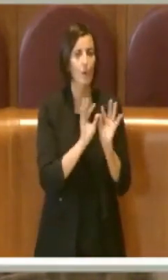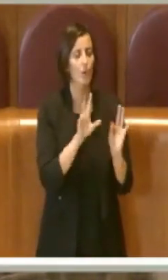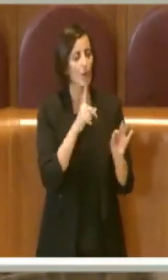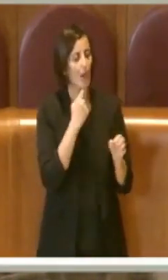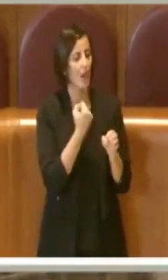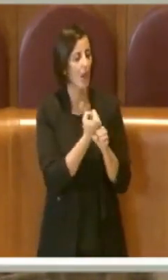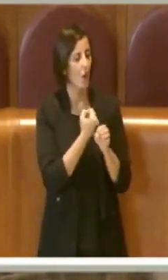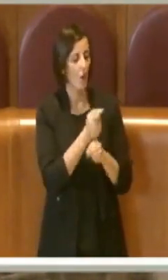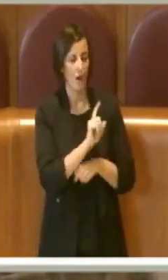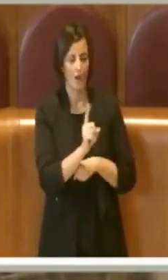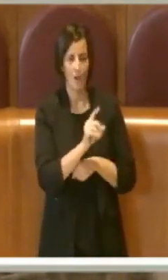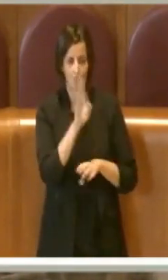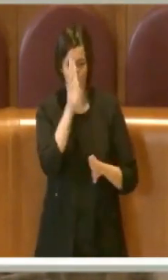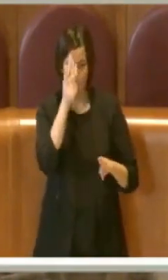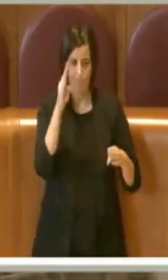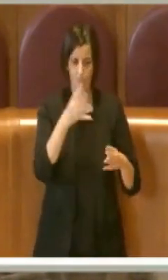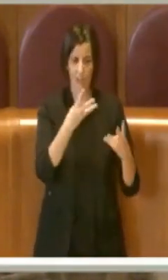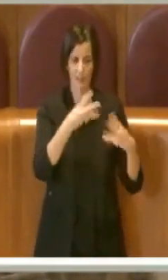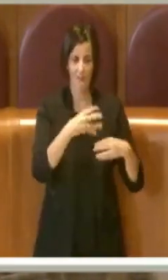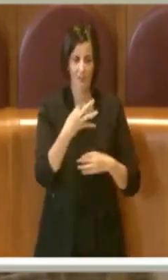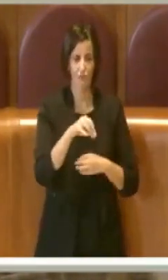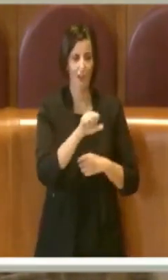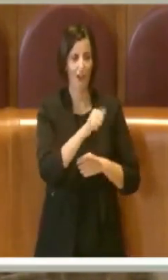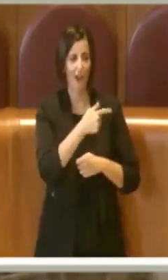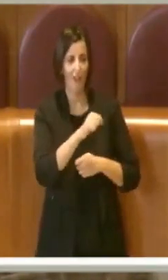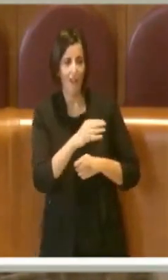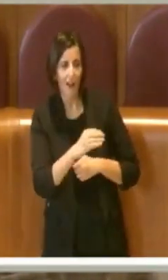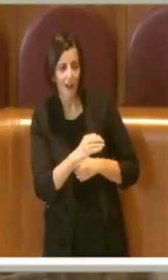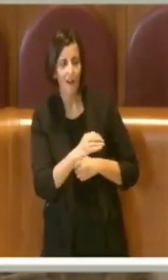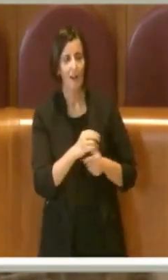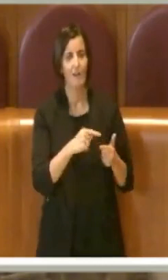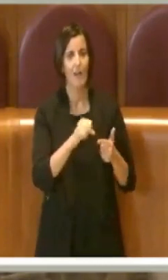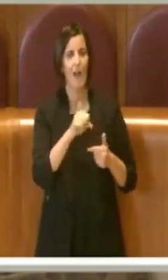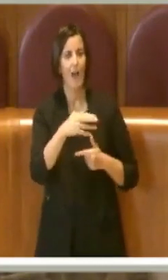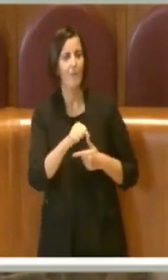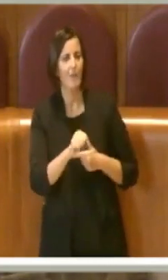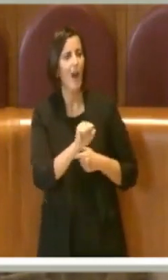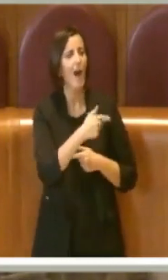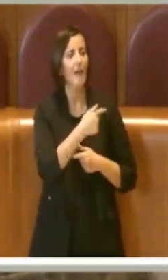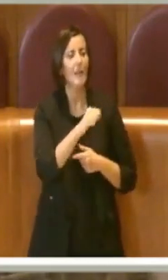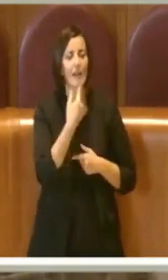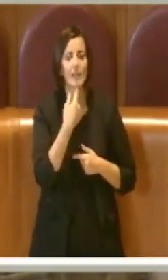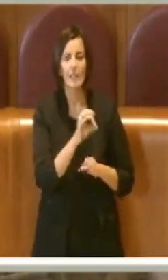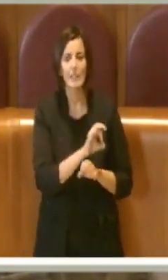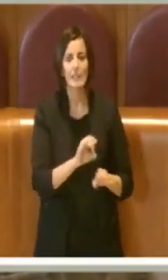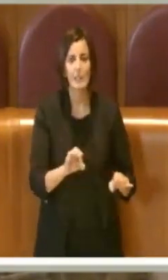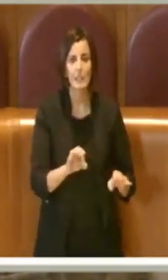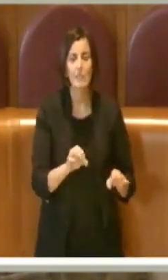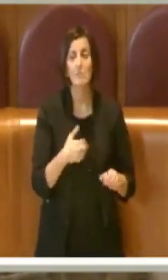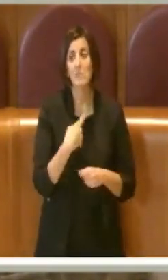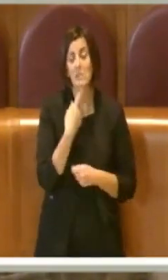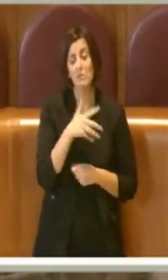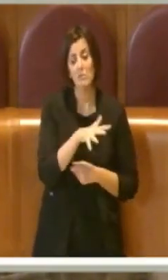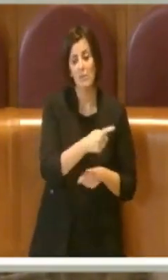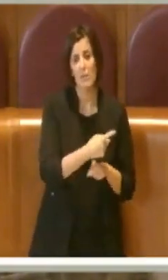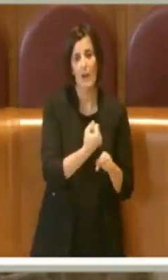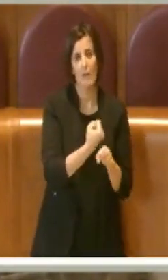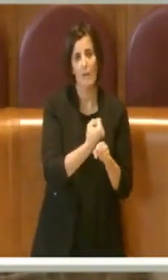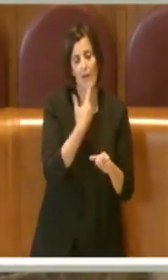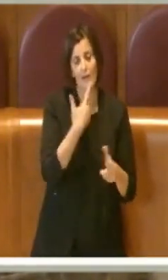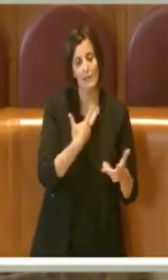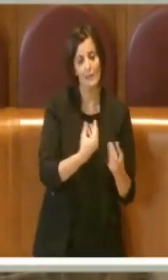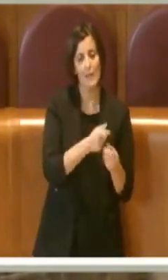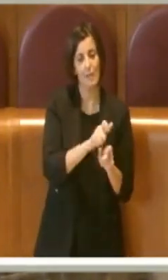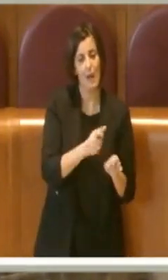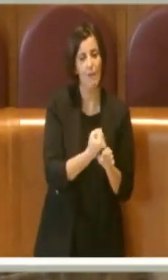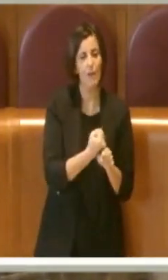lavorare sull'efficienza dell'ATAC, dell'AMA. Sull'ATAC non si dice praticamente nulla, si dice che si lavorerà insieme ai